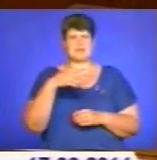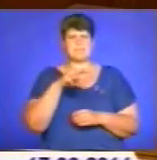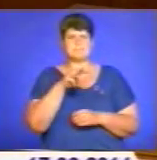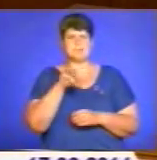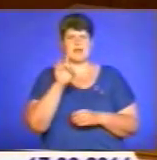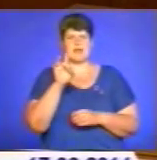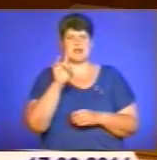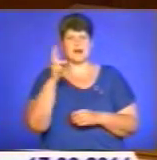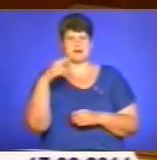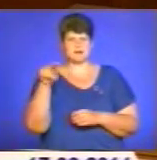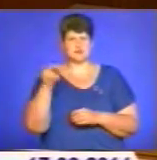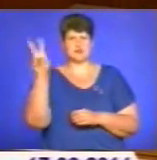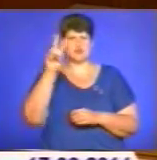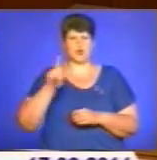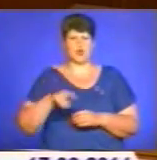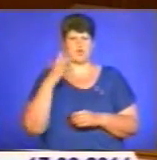доларів США.